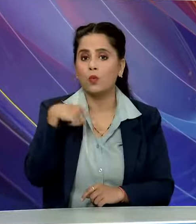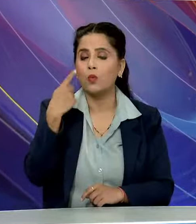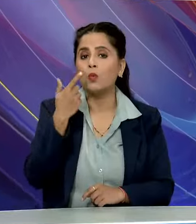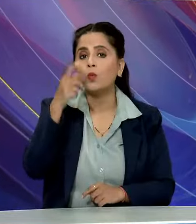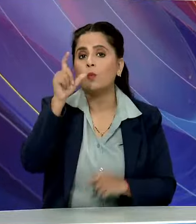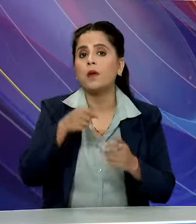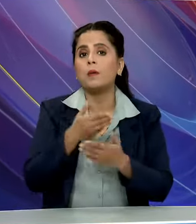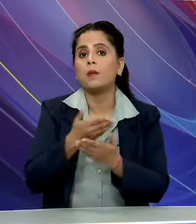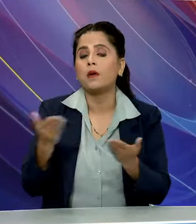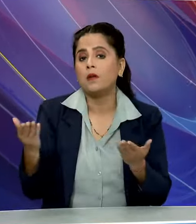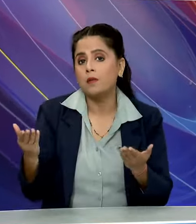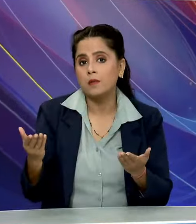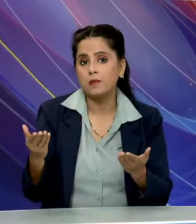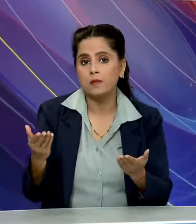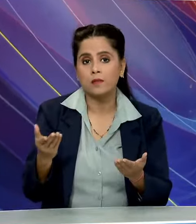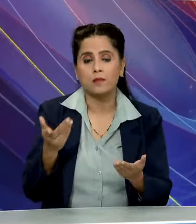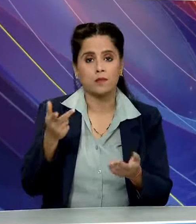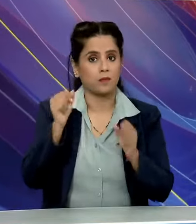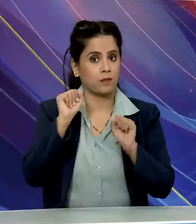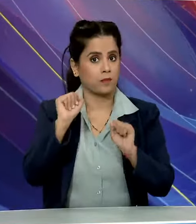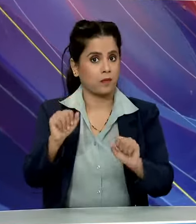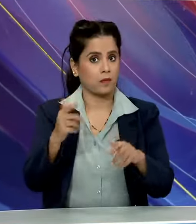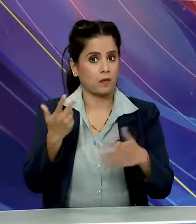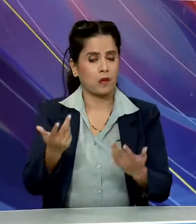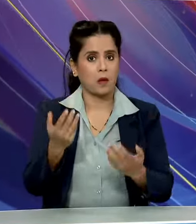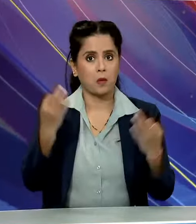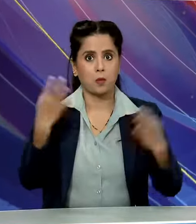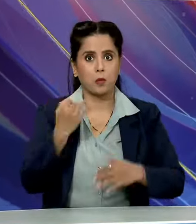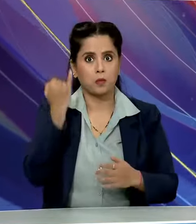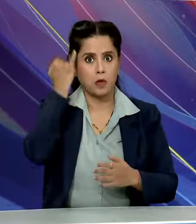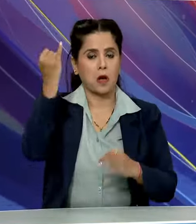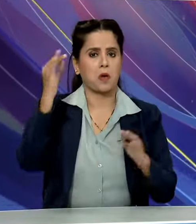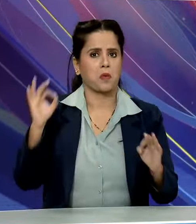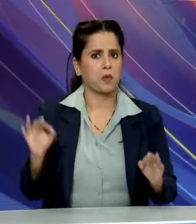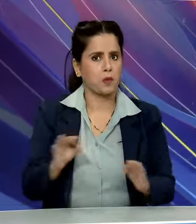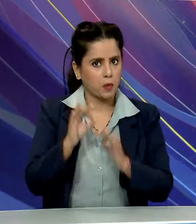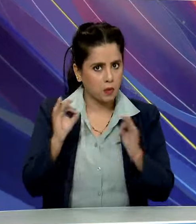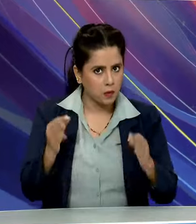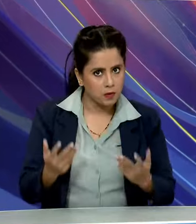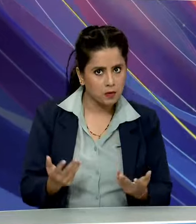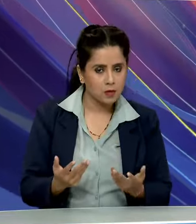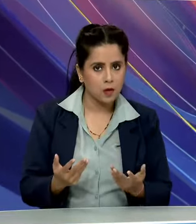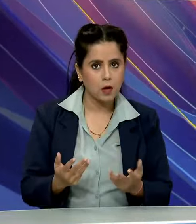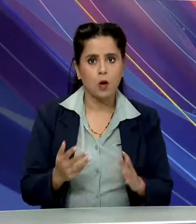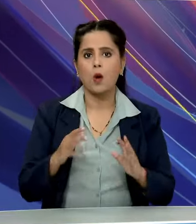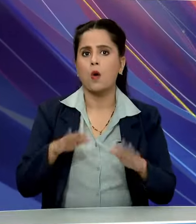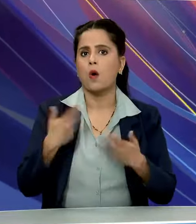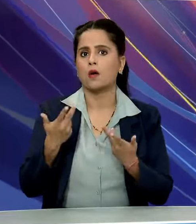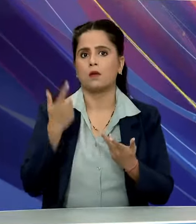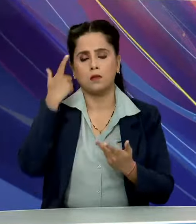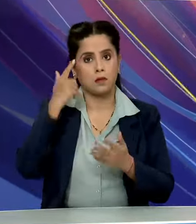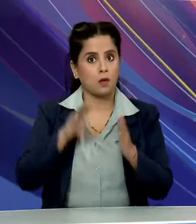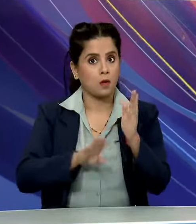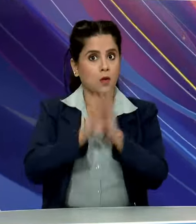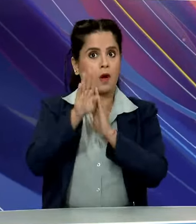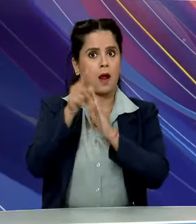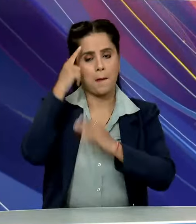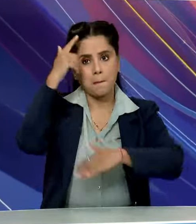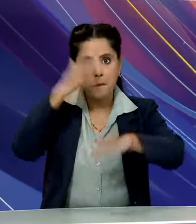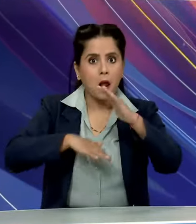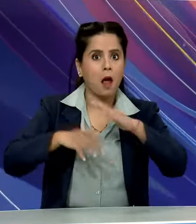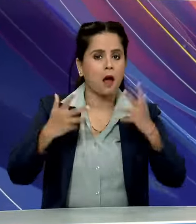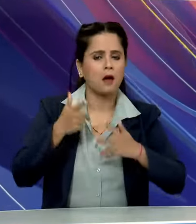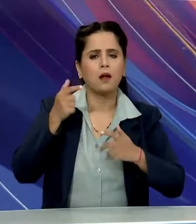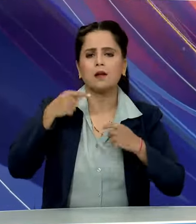पास ना तो कोई नई सोच है न विकास का रोडमेप है